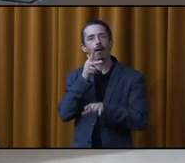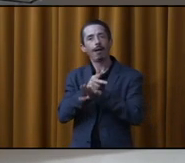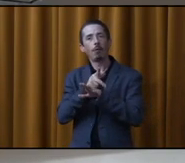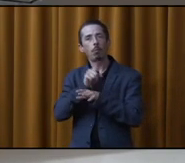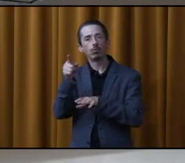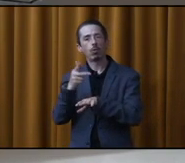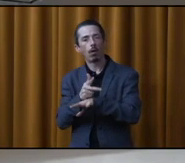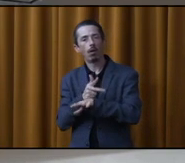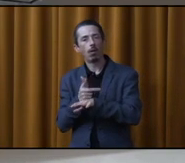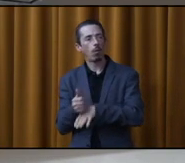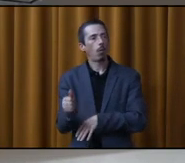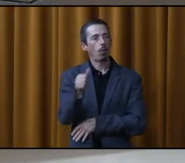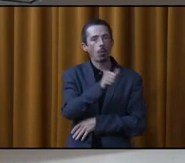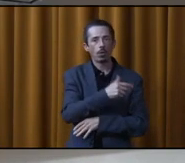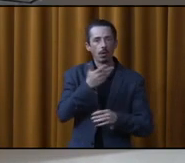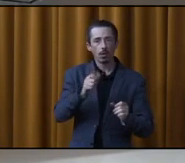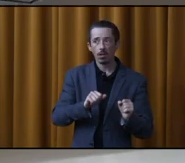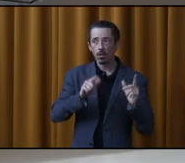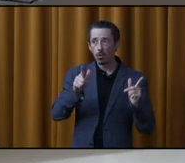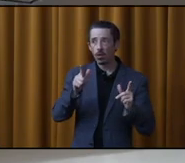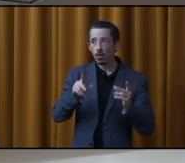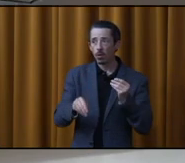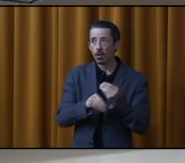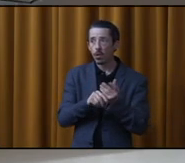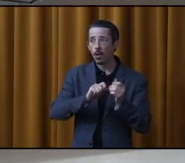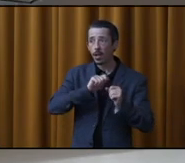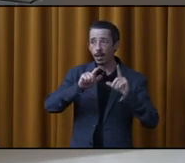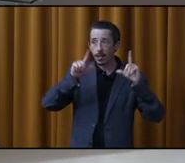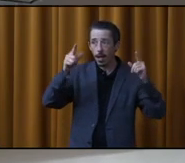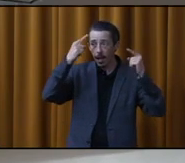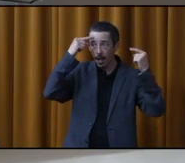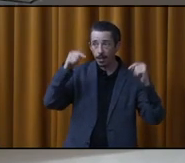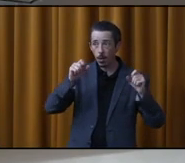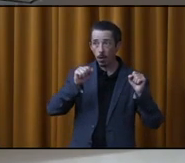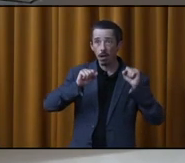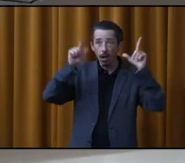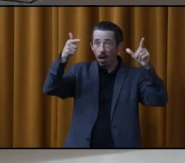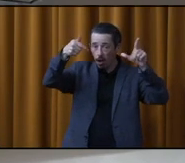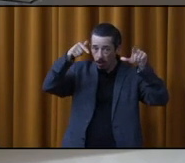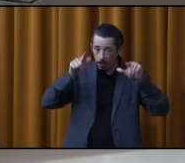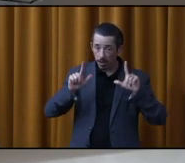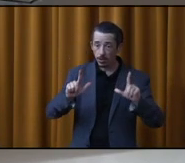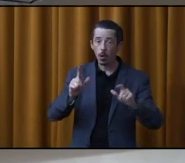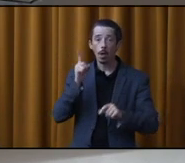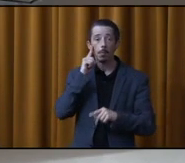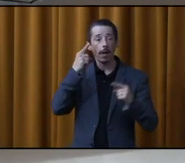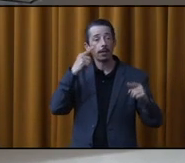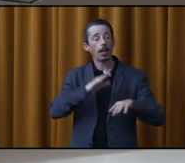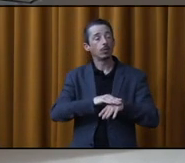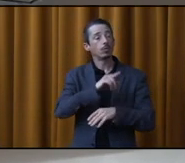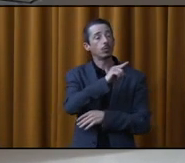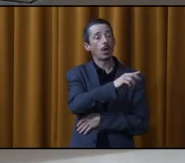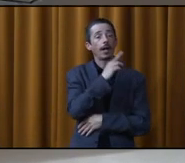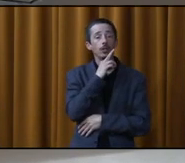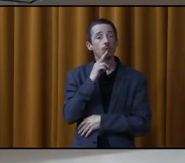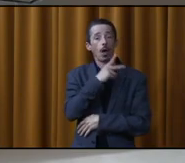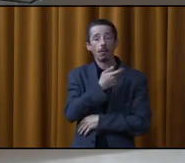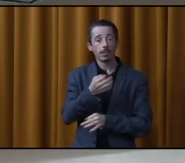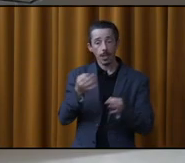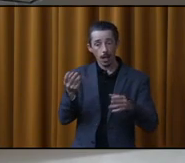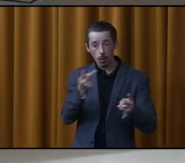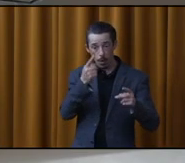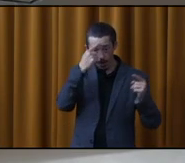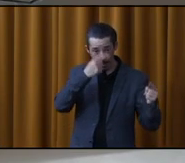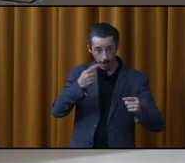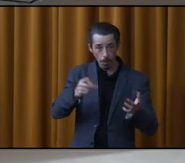faudrait peut-être mettre un écriteau, ça sera ma question, ajouter un écriteau suite à l'entente. Là, j'ai su d'un restaurateur que ce n'est pas encore notarié. Après